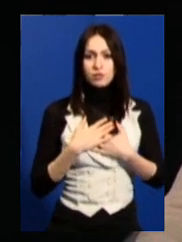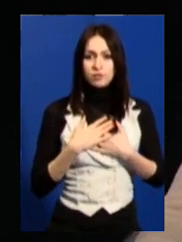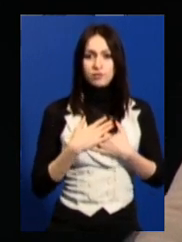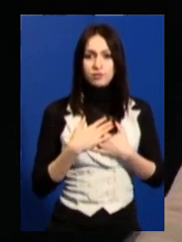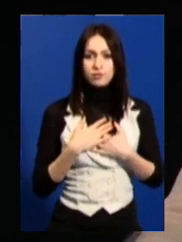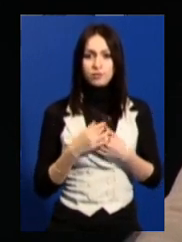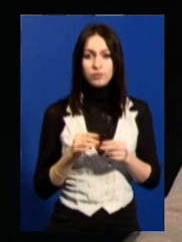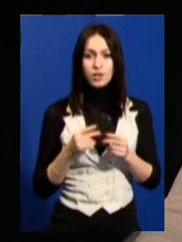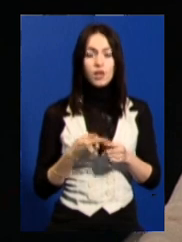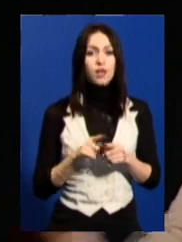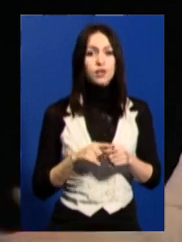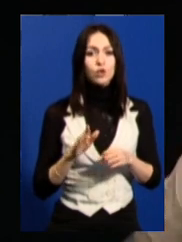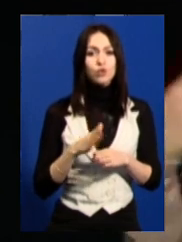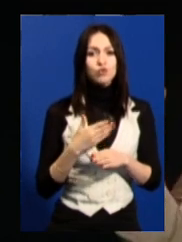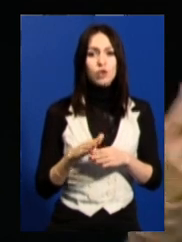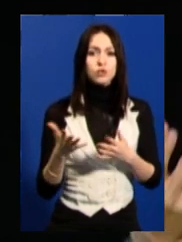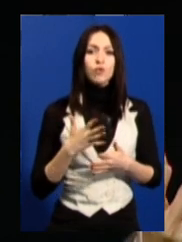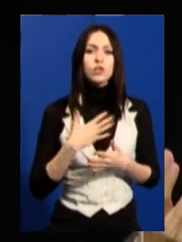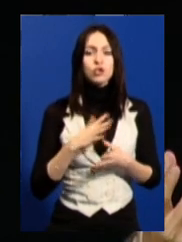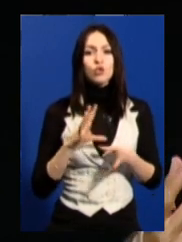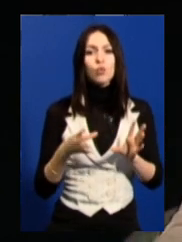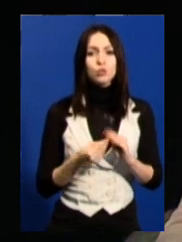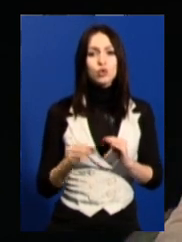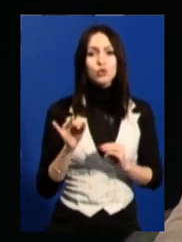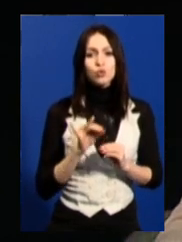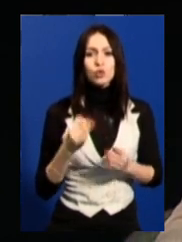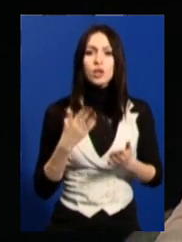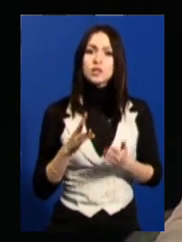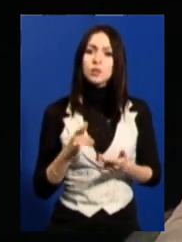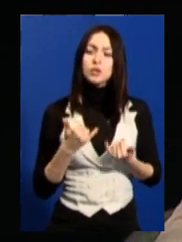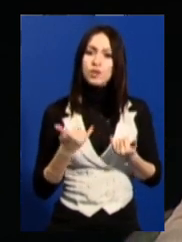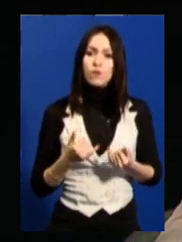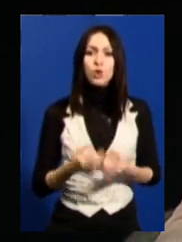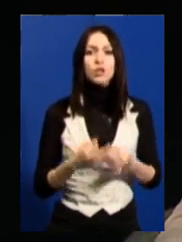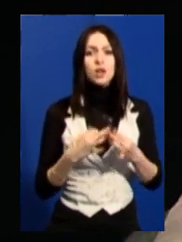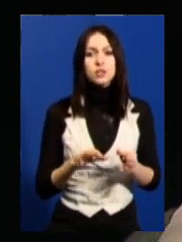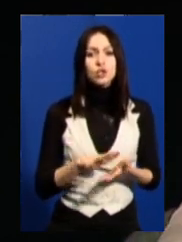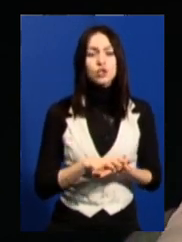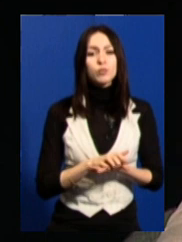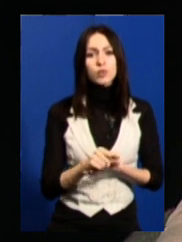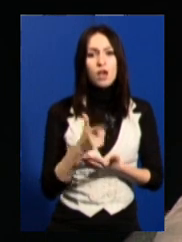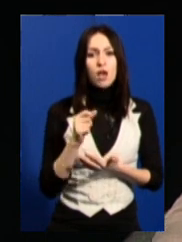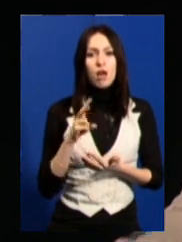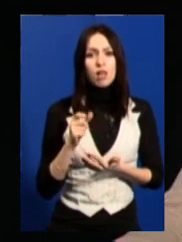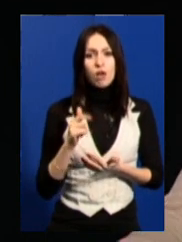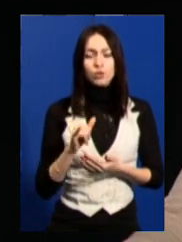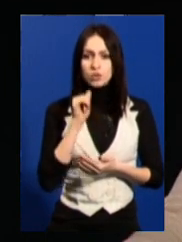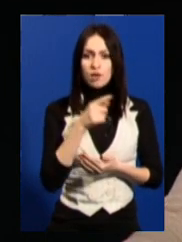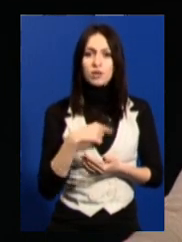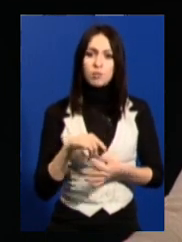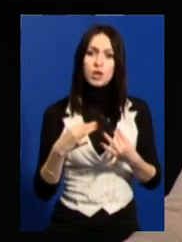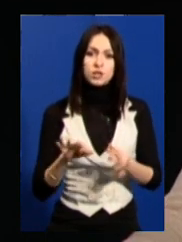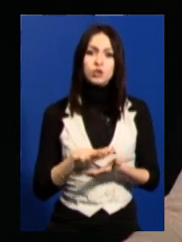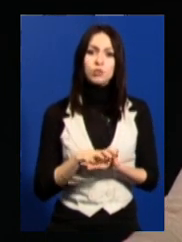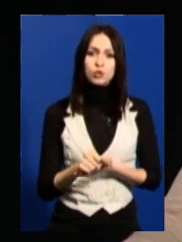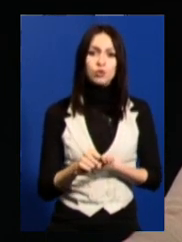правда? Це так само частина якоїсь нашої загальної історії. І якщо ми сьогодні дозволимо знищити Галагов, завтра ми дозволимо